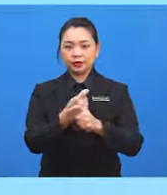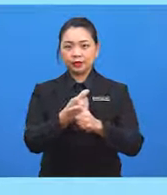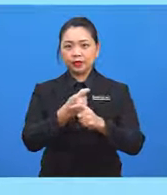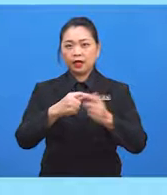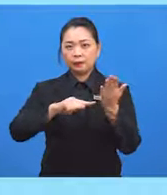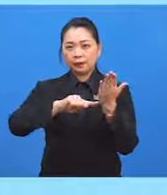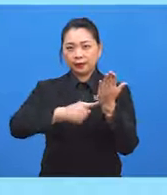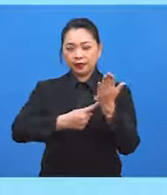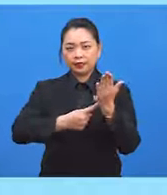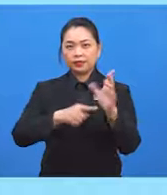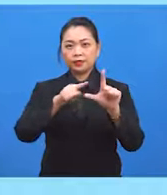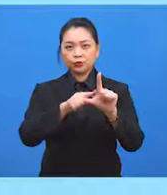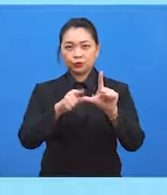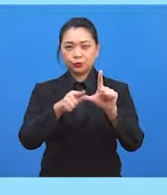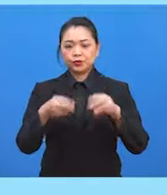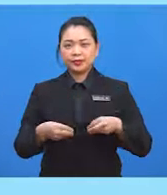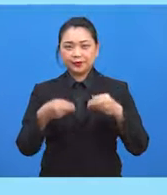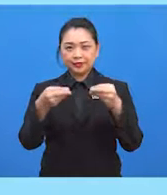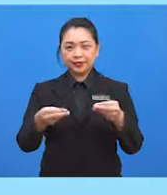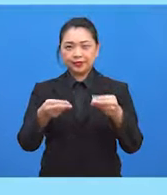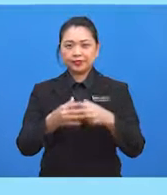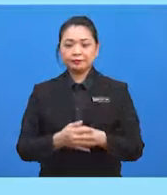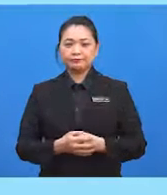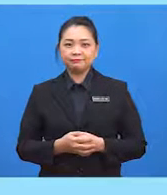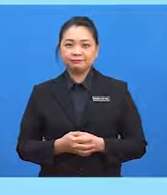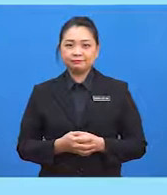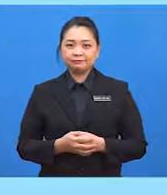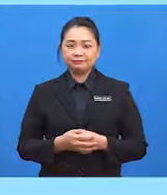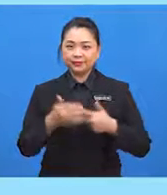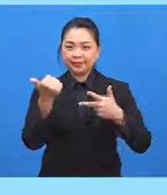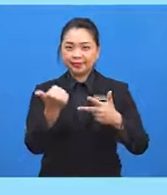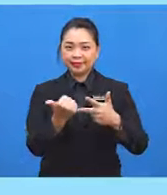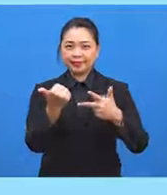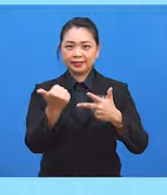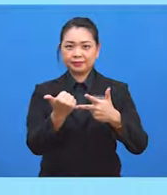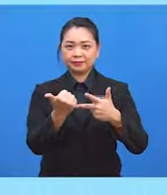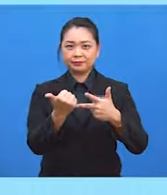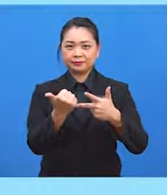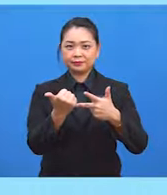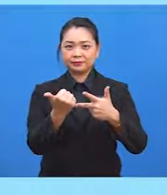apabila sudut diberi. Dan ketiga,